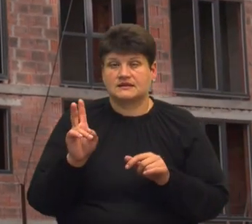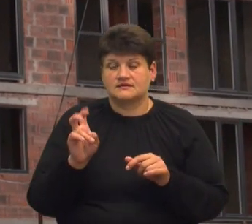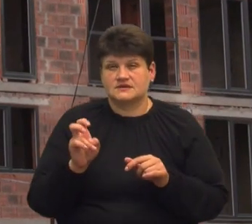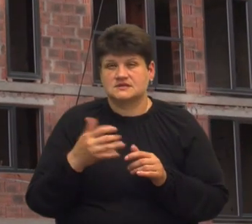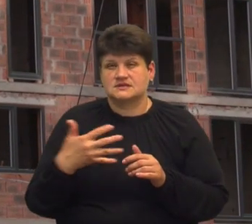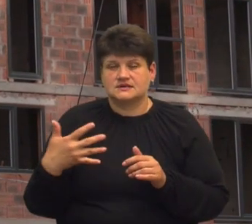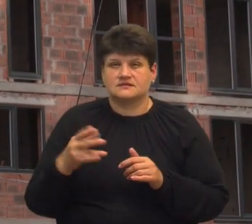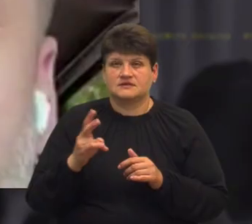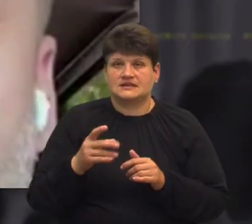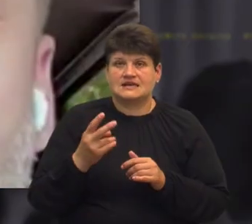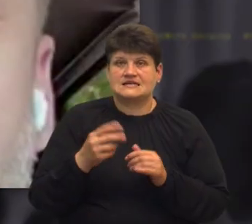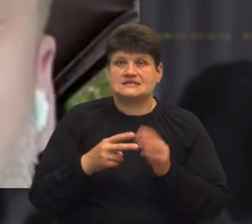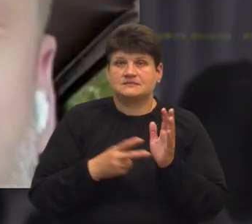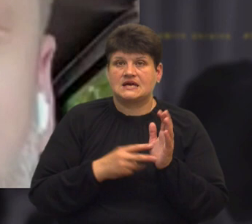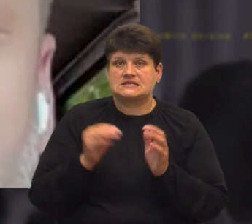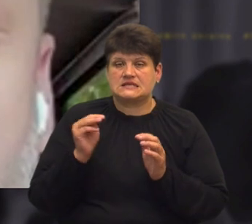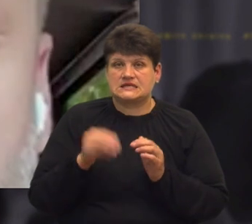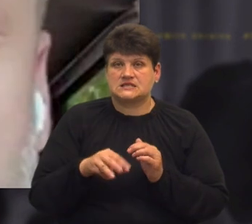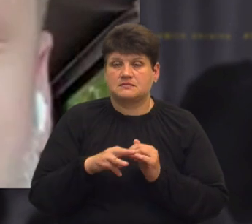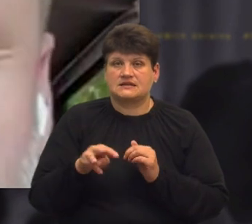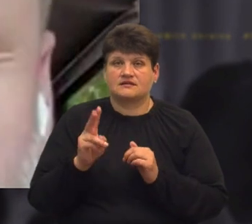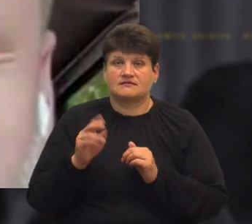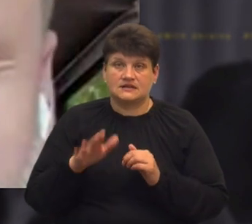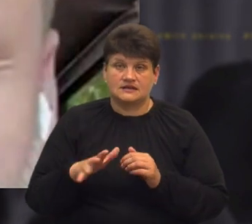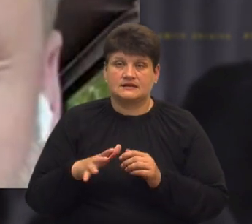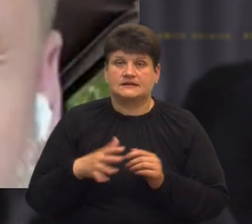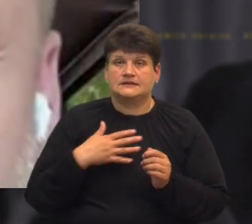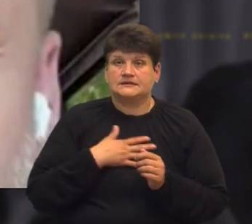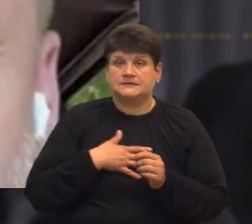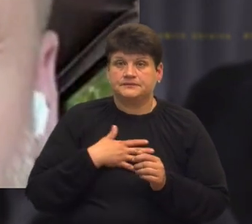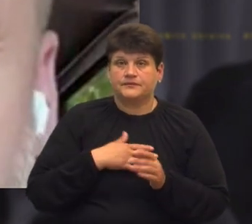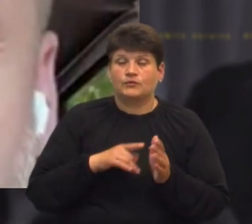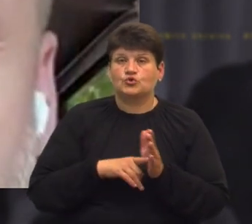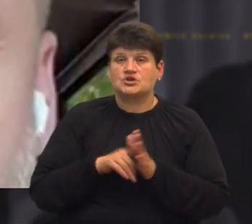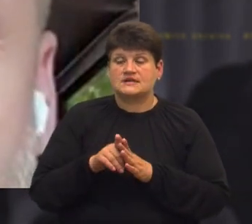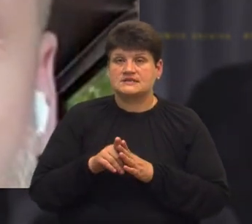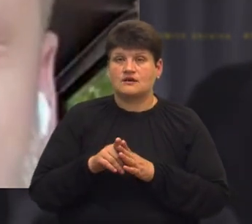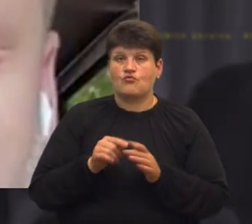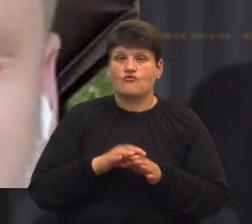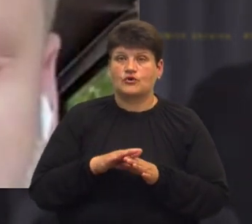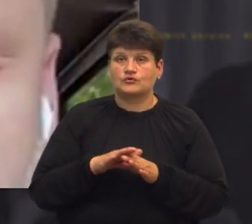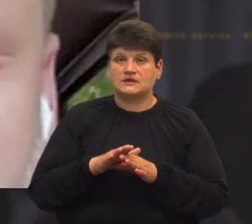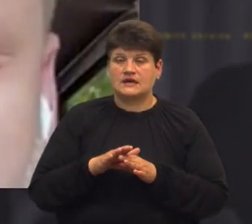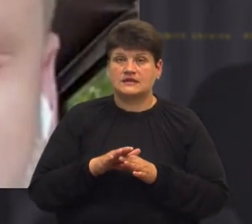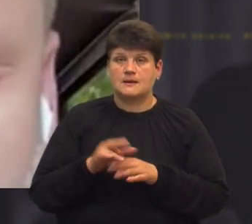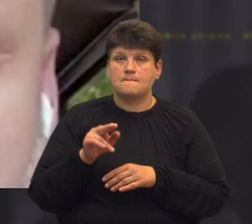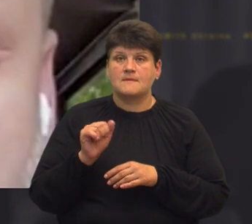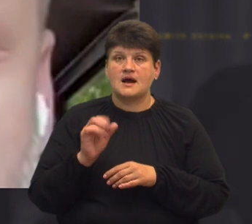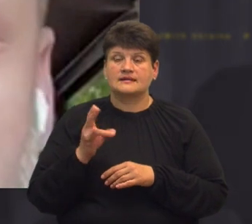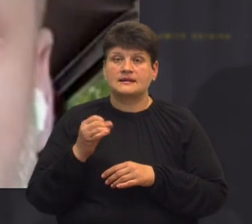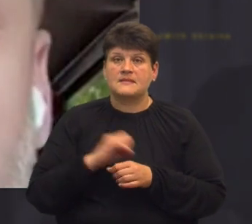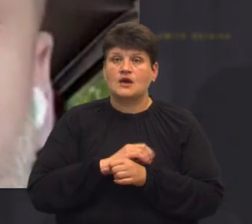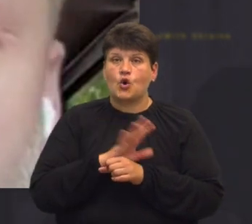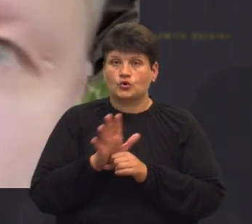17 тисяч метрів квадрат? Боє, насправді, почалося у виконанні, це під час пандемії, ну так